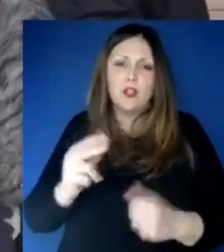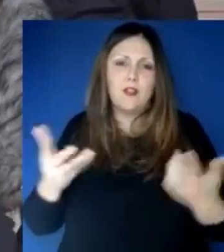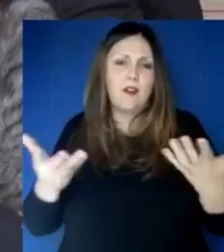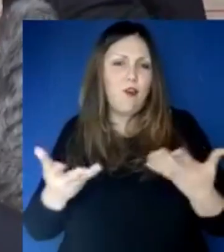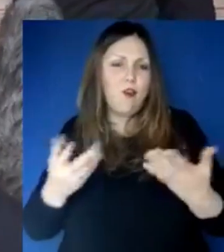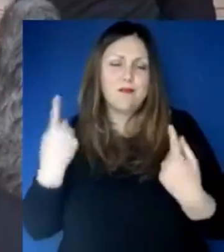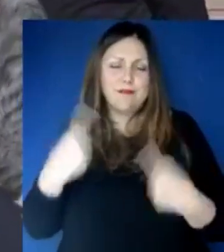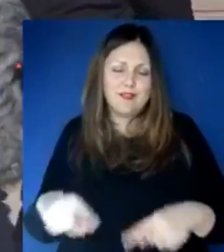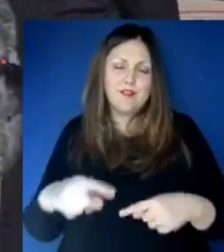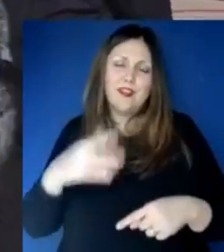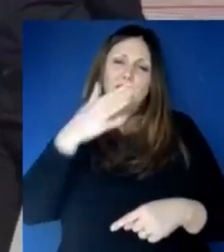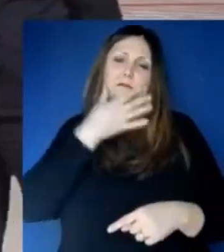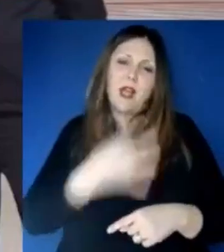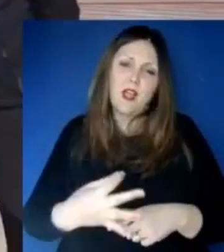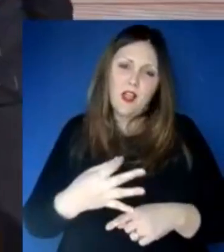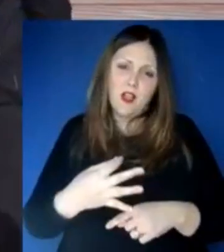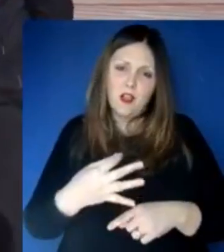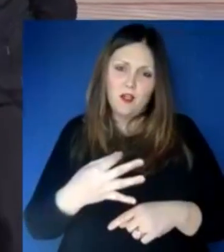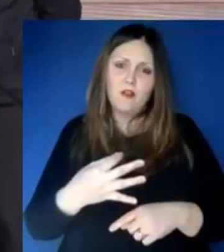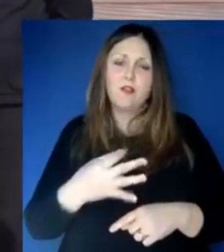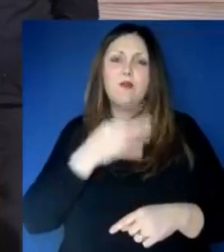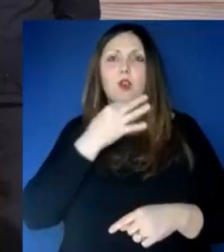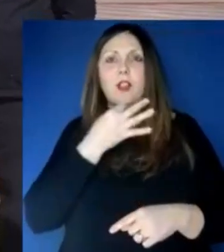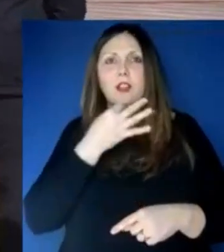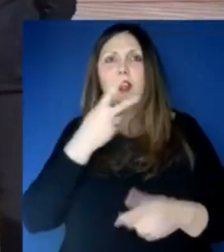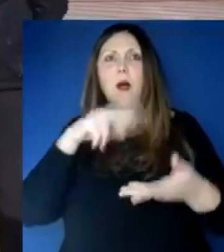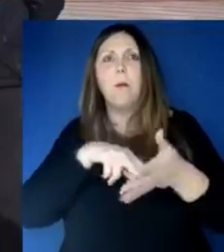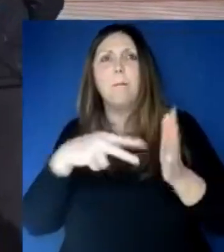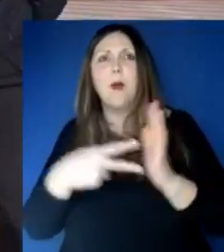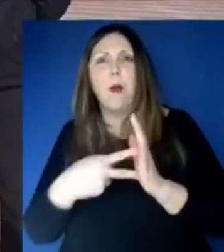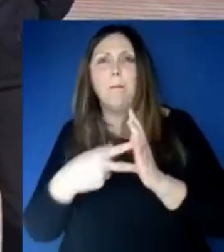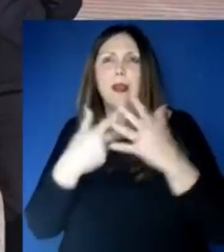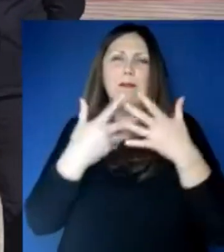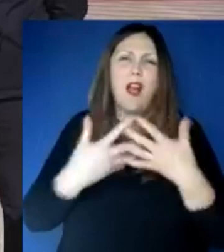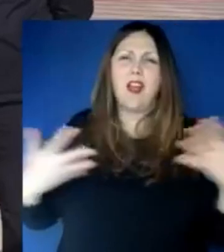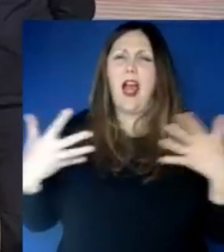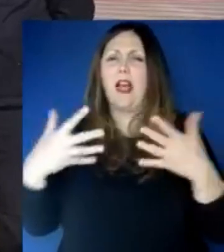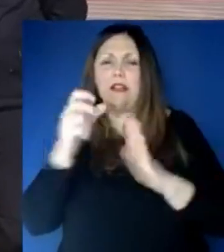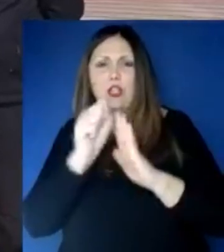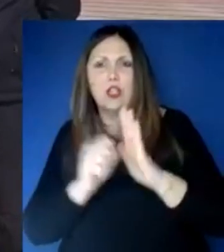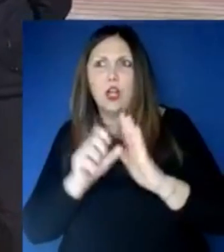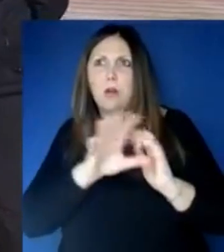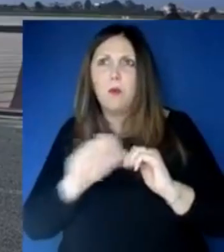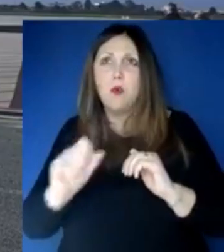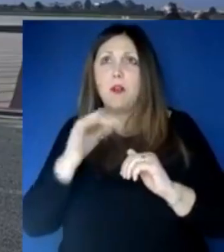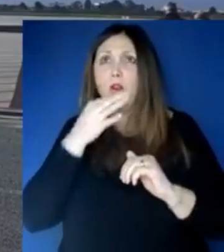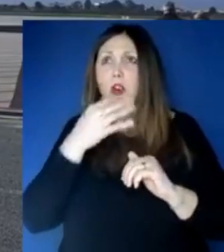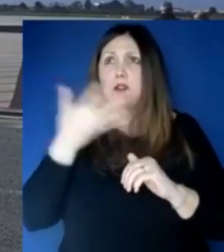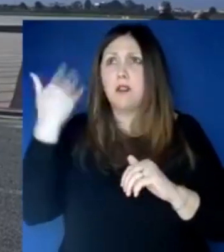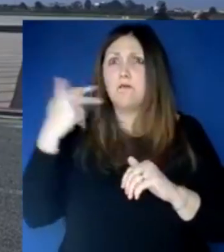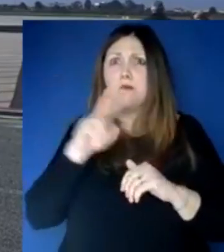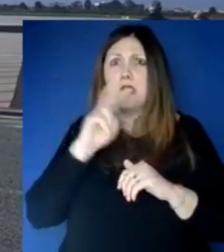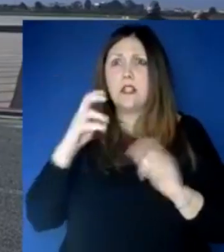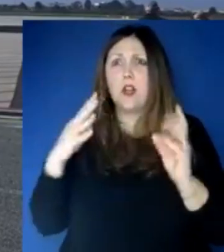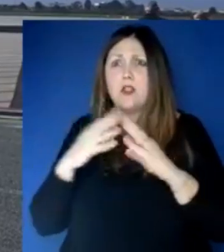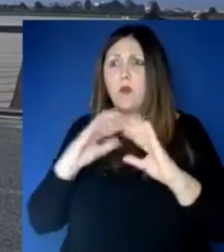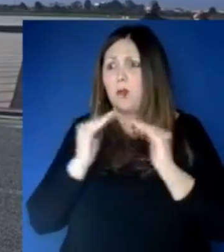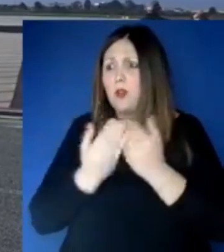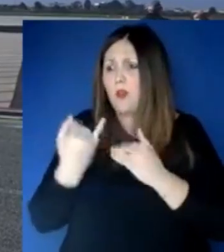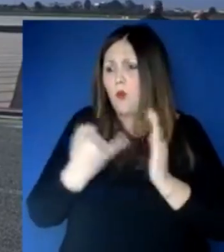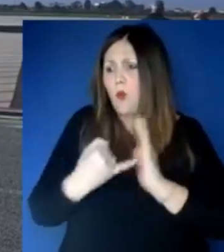della Puglia, forse dopo la seconda guerra mondiale, abbiamo risposto con grande capacità. Noi siamo qui,